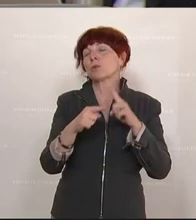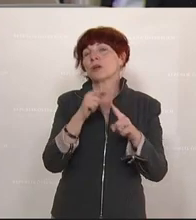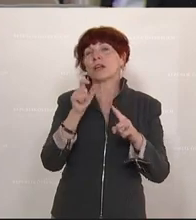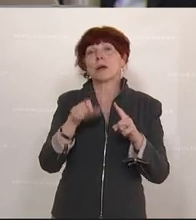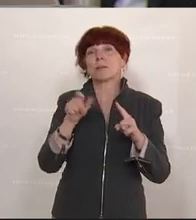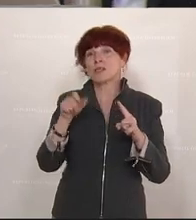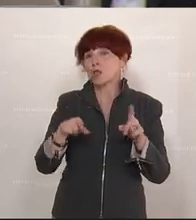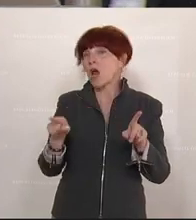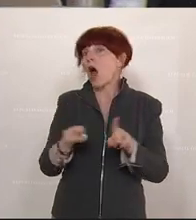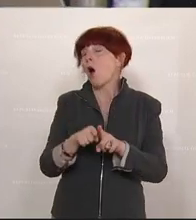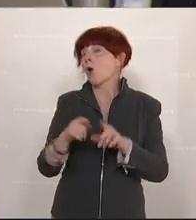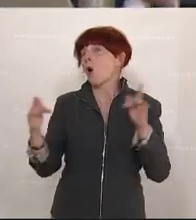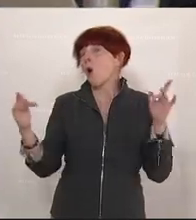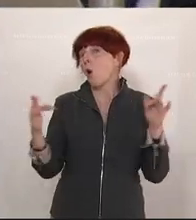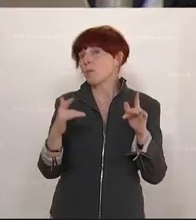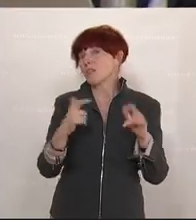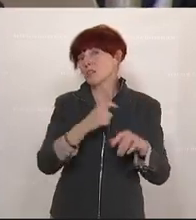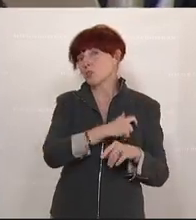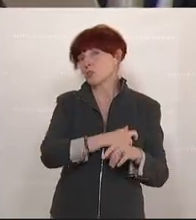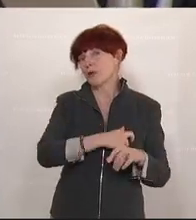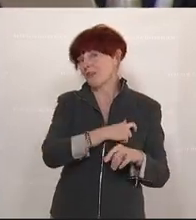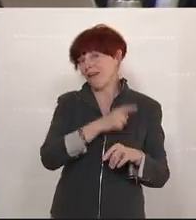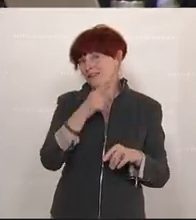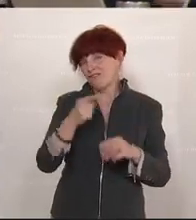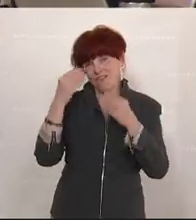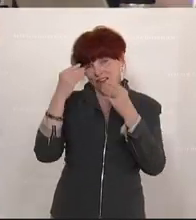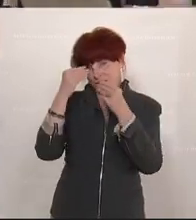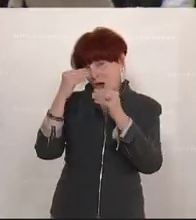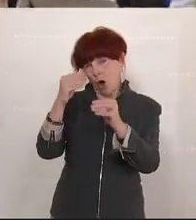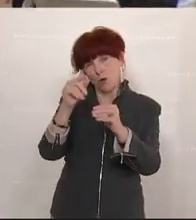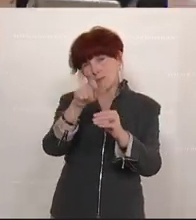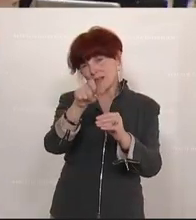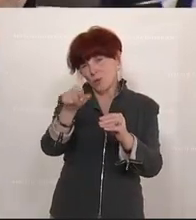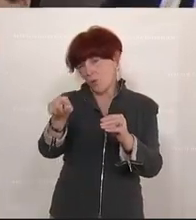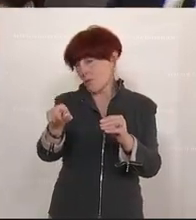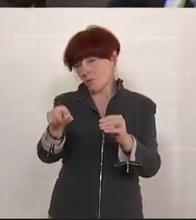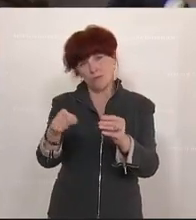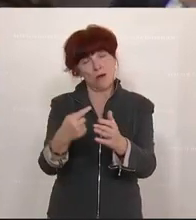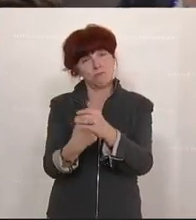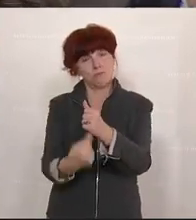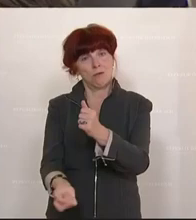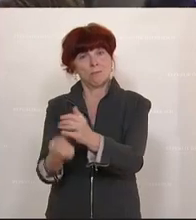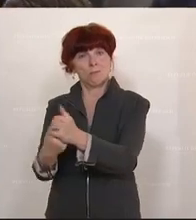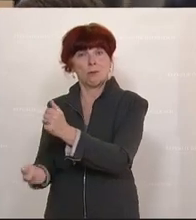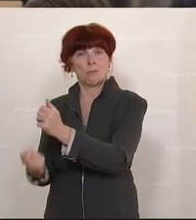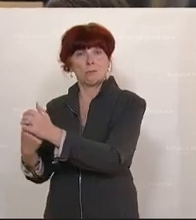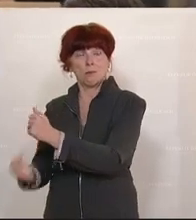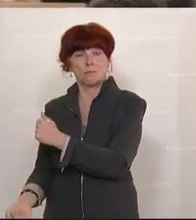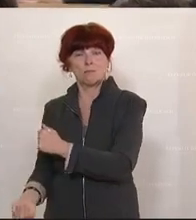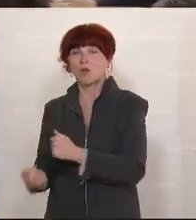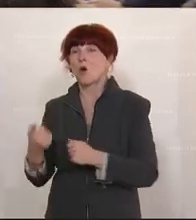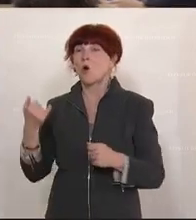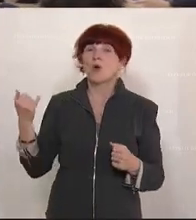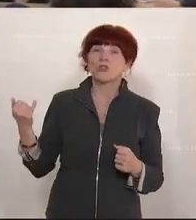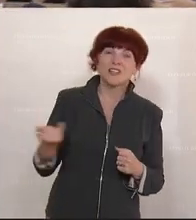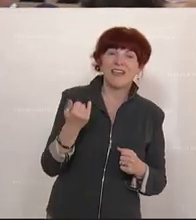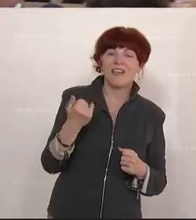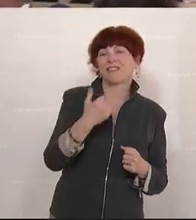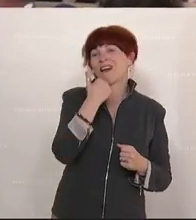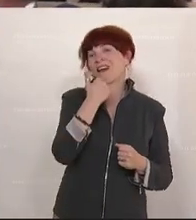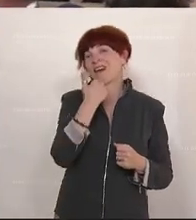Oppositionsparteien, bricht links und rechts weg und jeder von uns hier herinnen hat, egal ob Regierungsfraktion oder